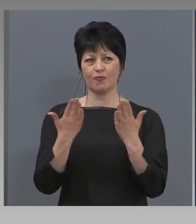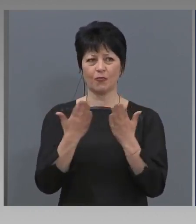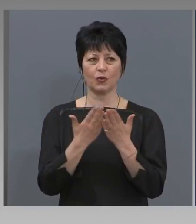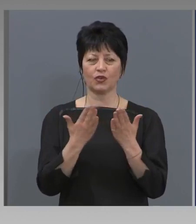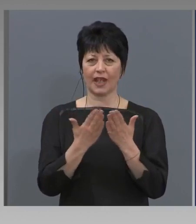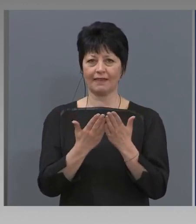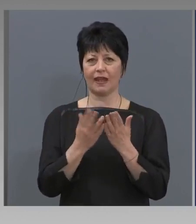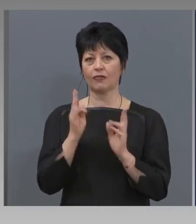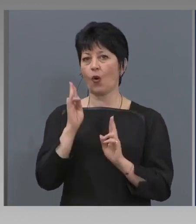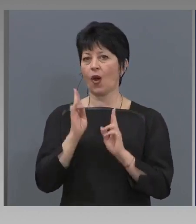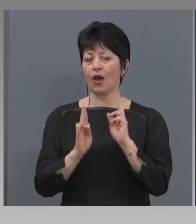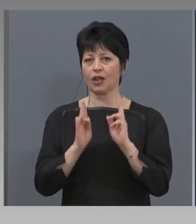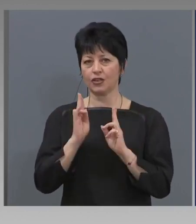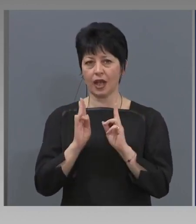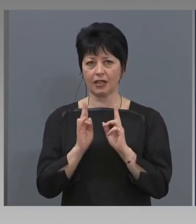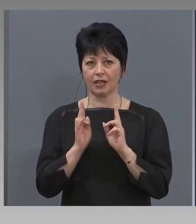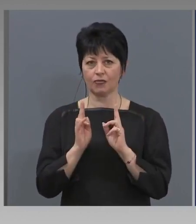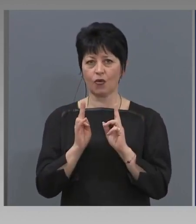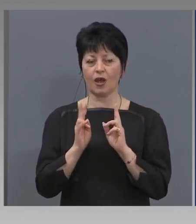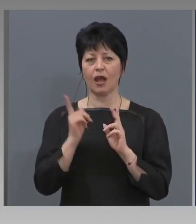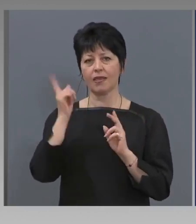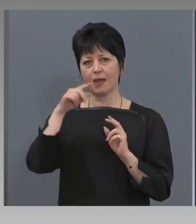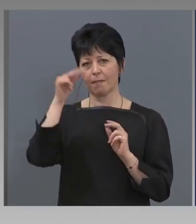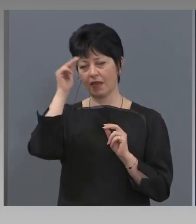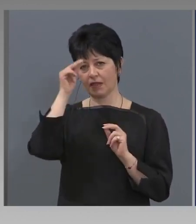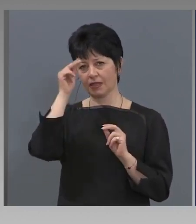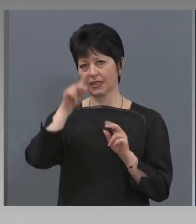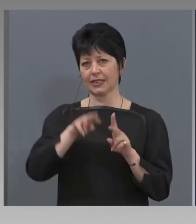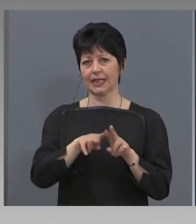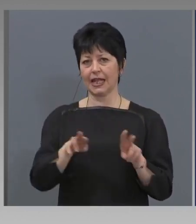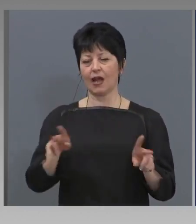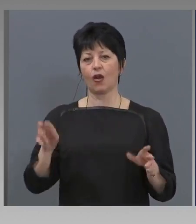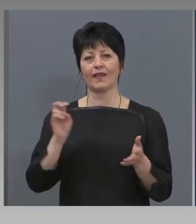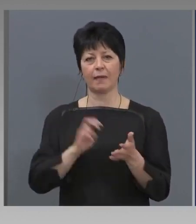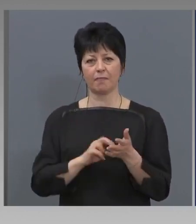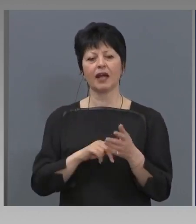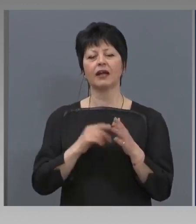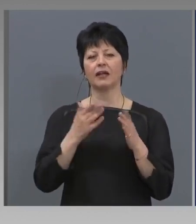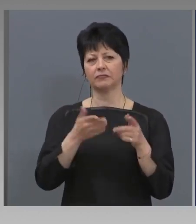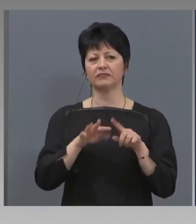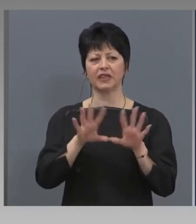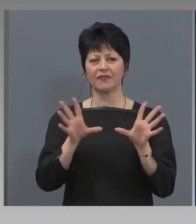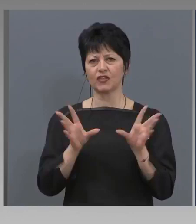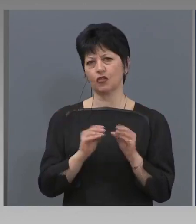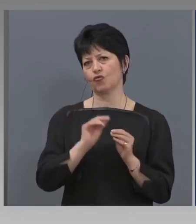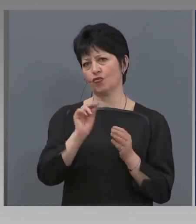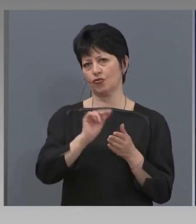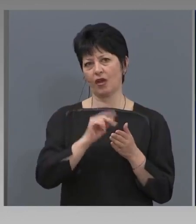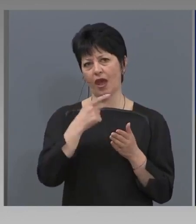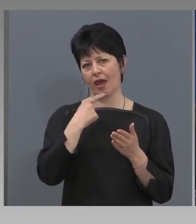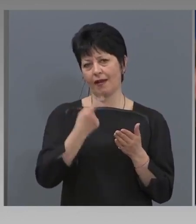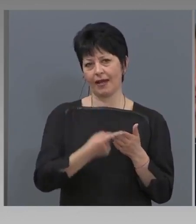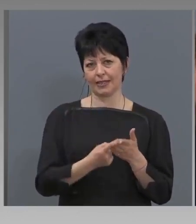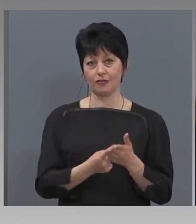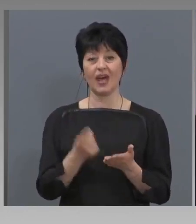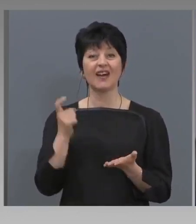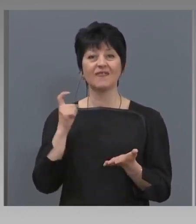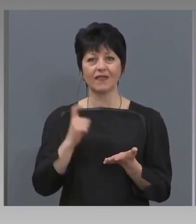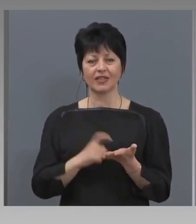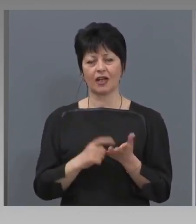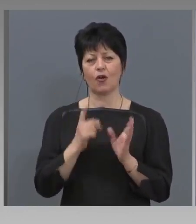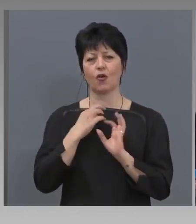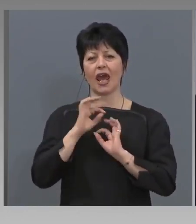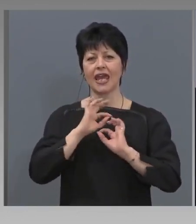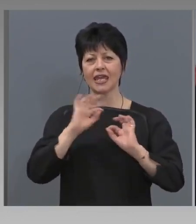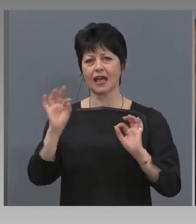прочетете решението на БНБ, там всичко е казано. В закона ясно е